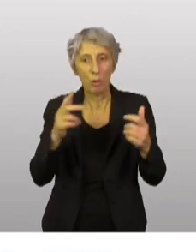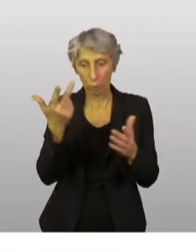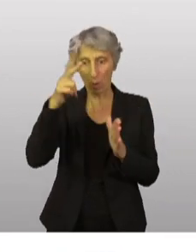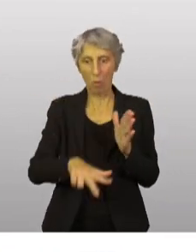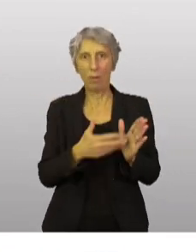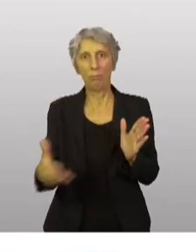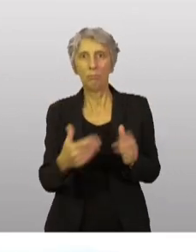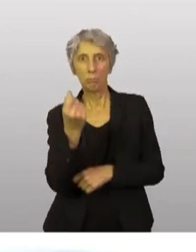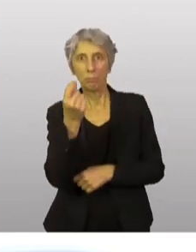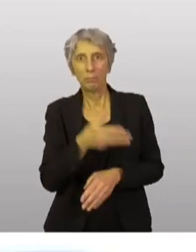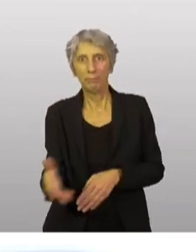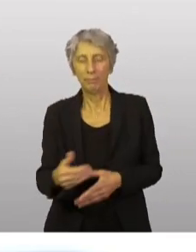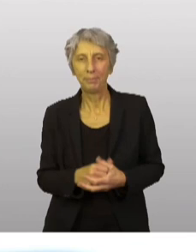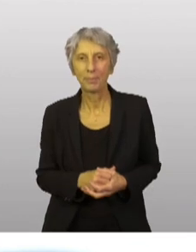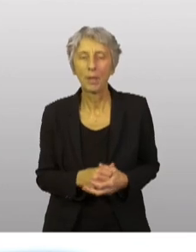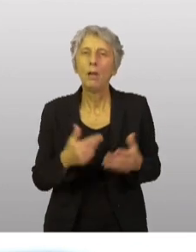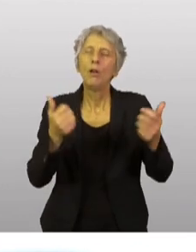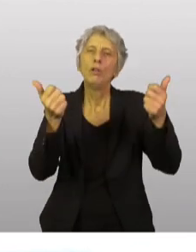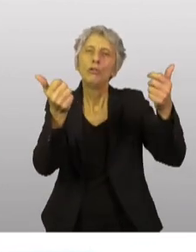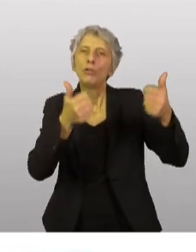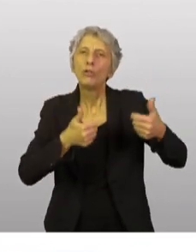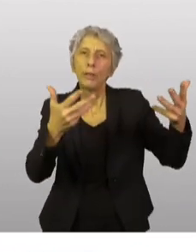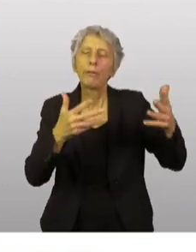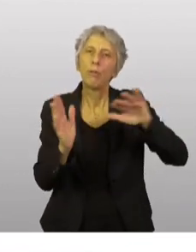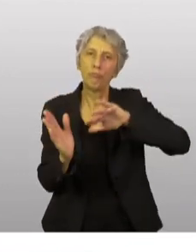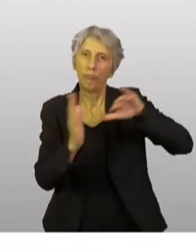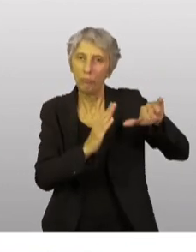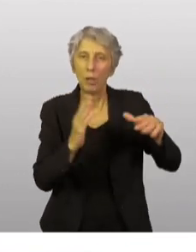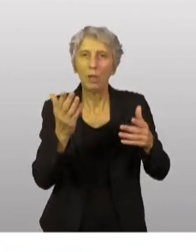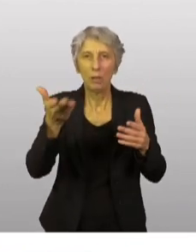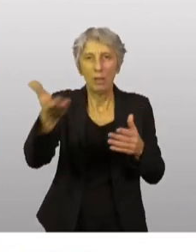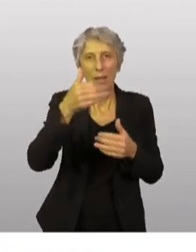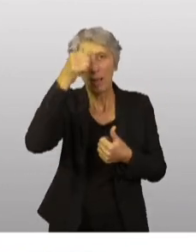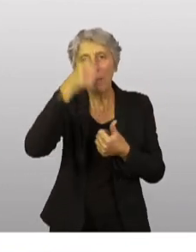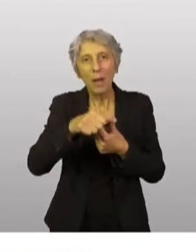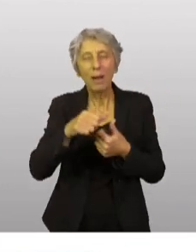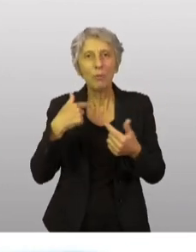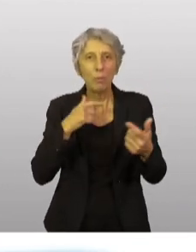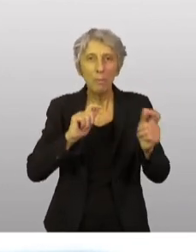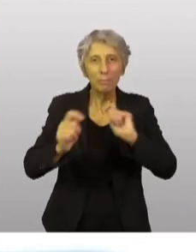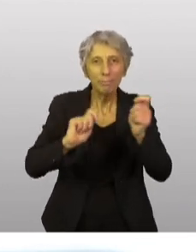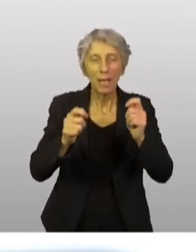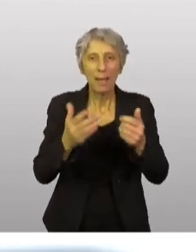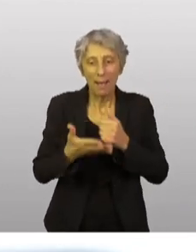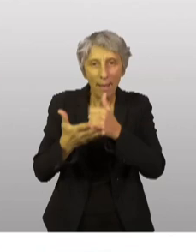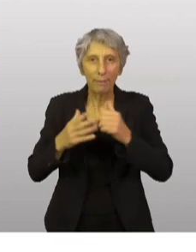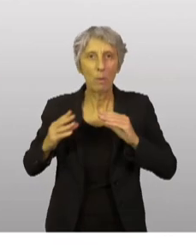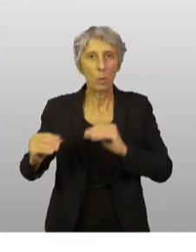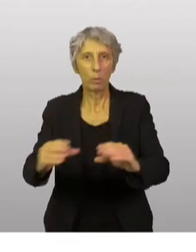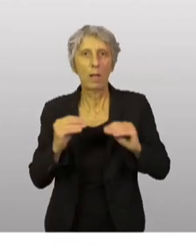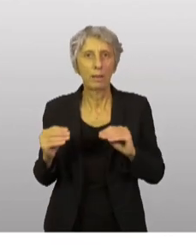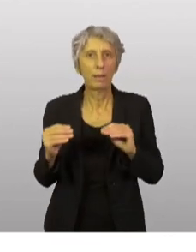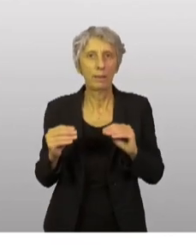ces chiffres, parce que vous vous souvenez que nous sommes efforcés de parler surtout de l'aide concrète, concrète, que nous